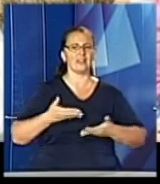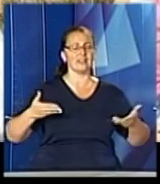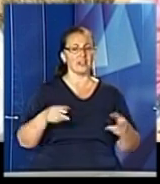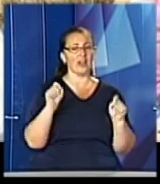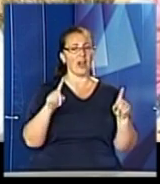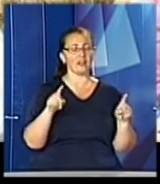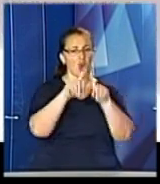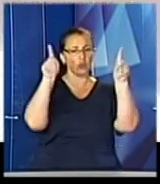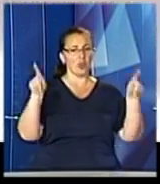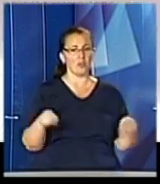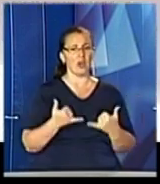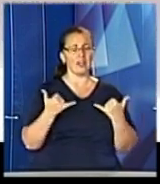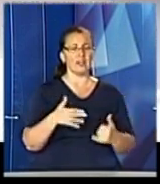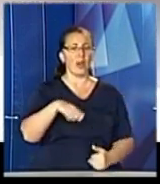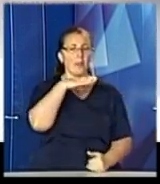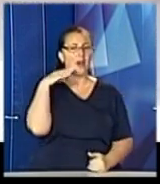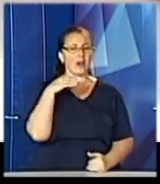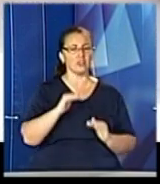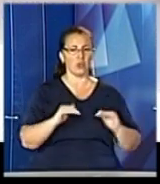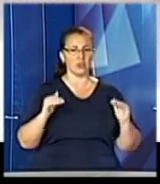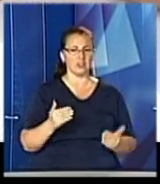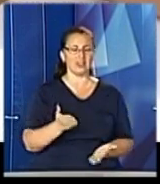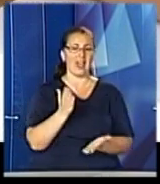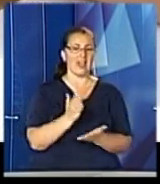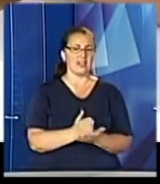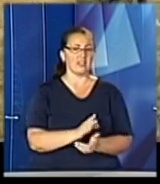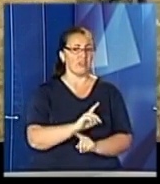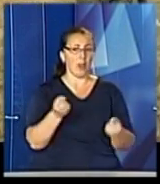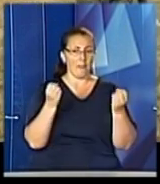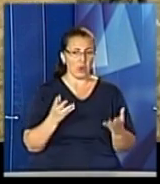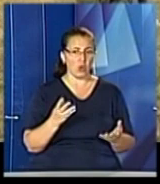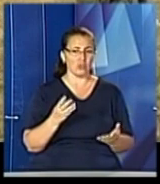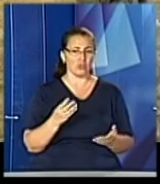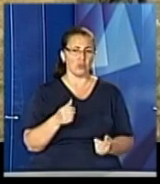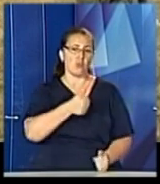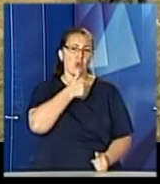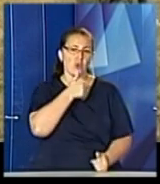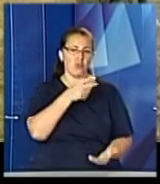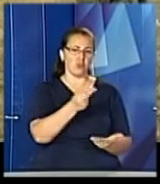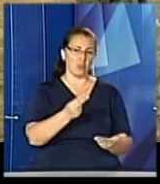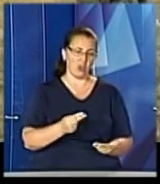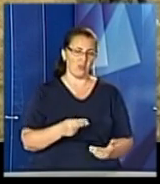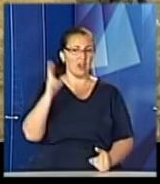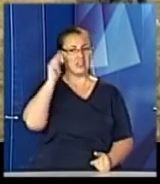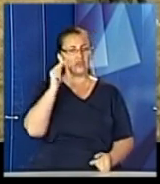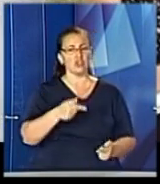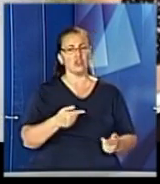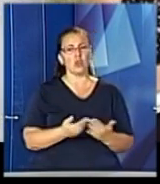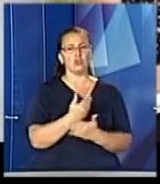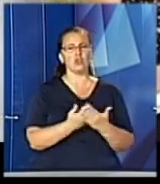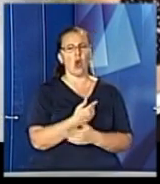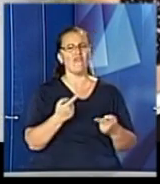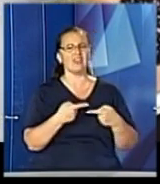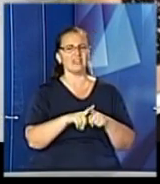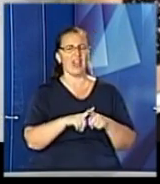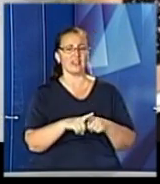мольберт» для багатьох з цих дітей став не просто можливістю повправлятися у майстерності, навчитися нових технік малювання, а ще